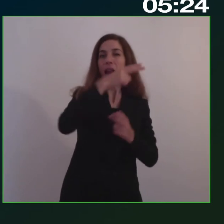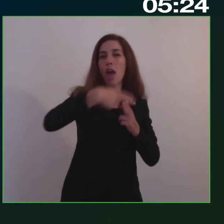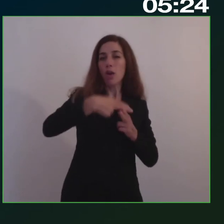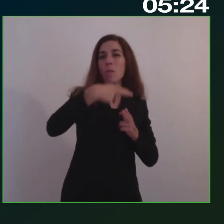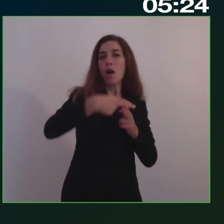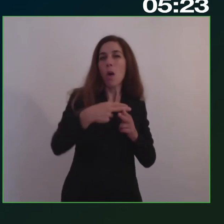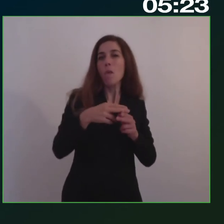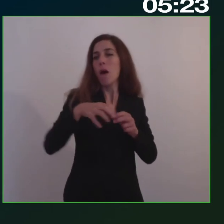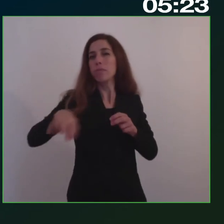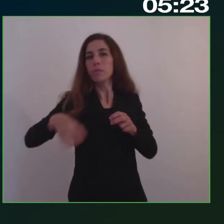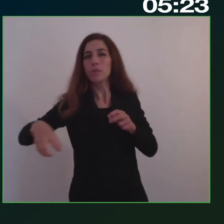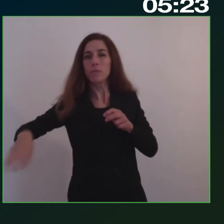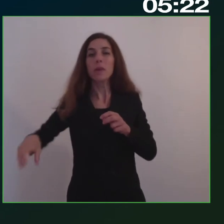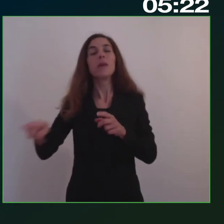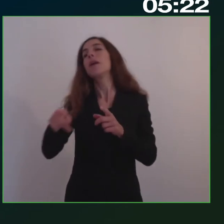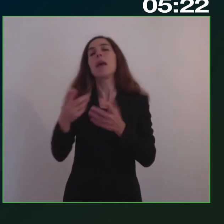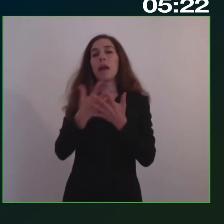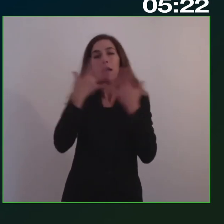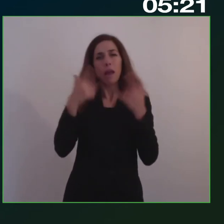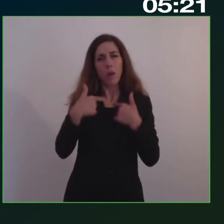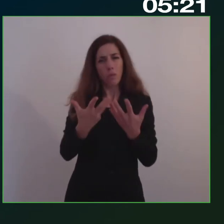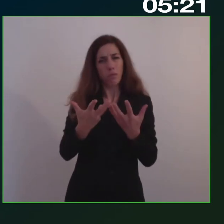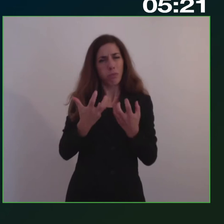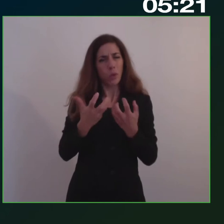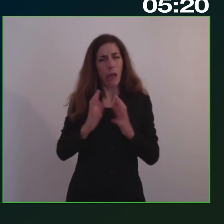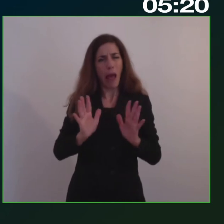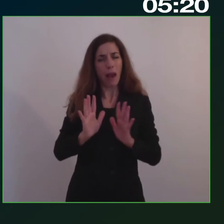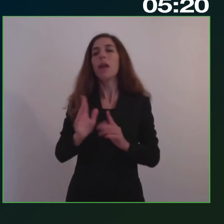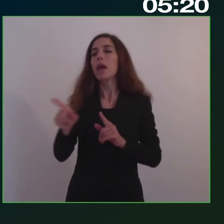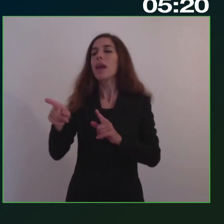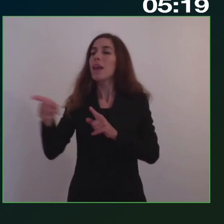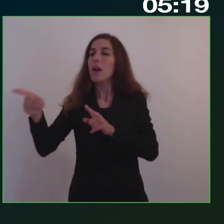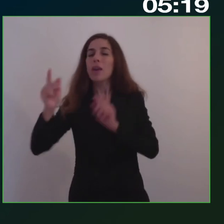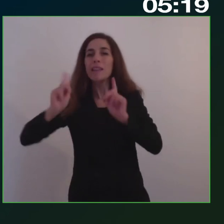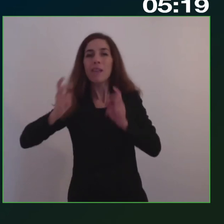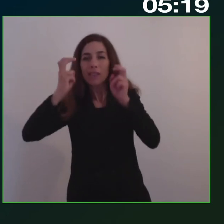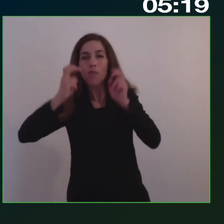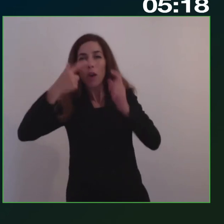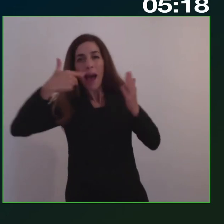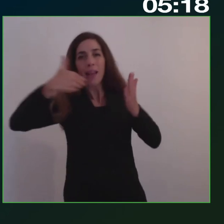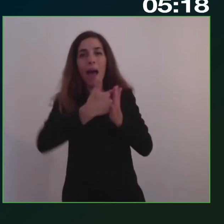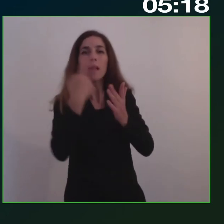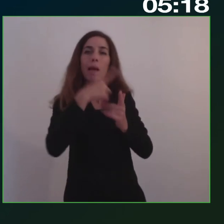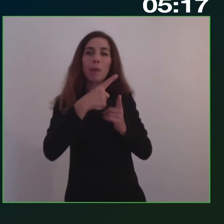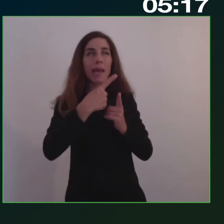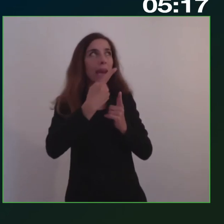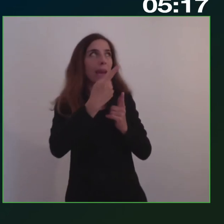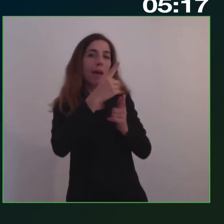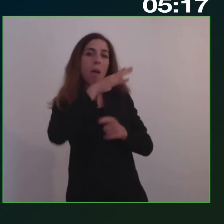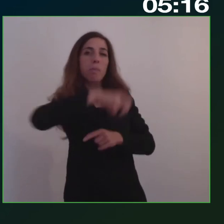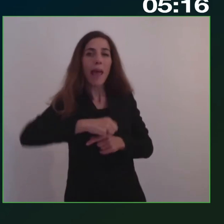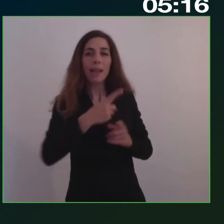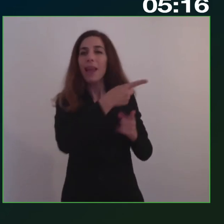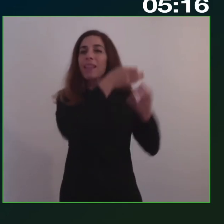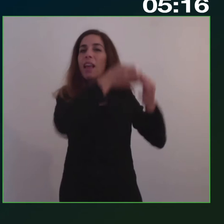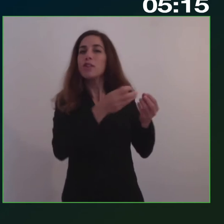la faccio un po' brutale, ma il tempo è poco. E qui si prova a fare il contrario. Qui finalmente si prova a chiedere